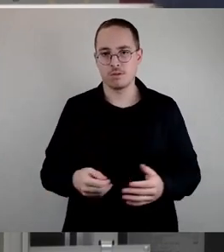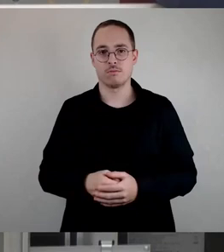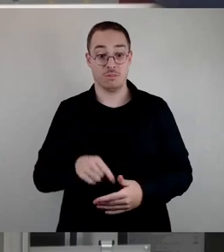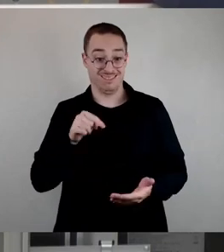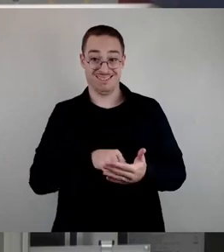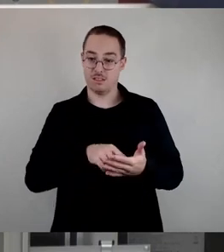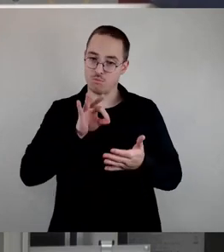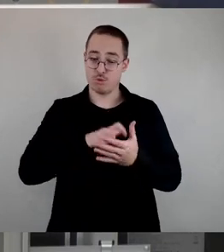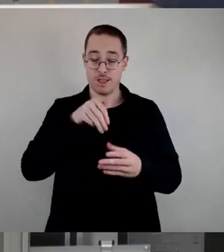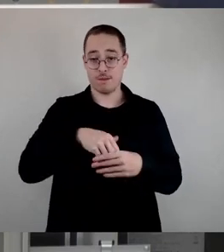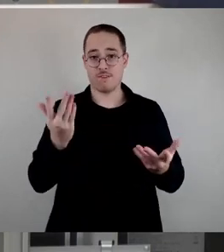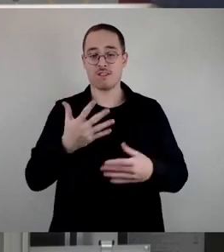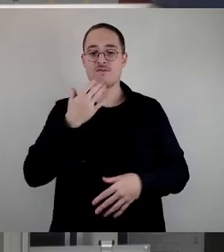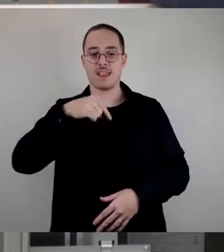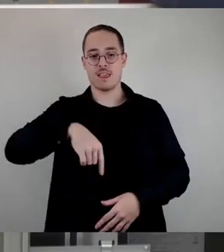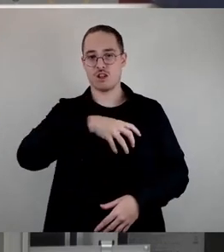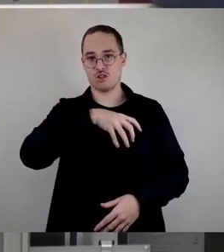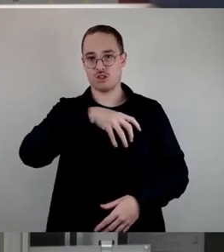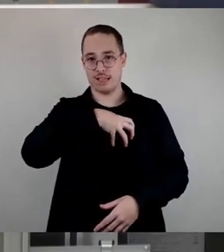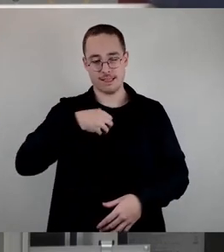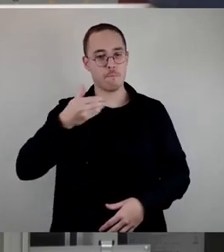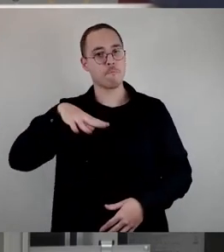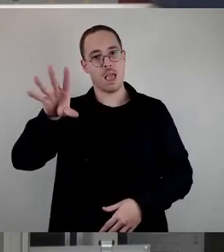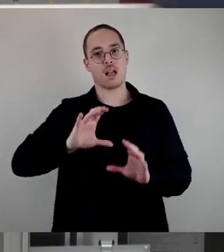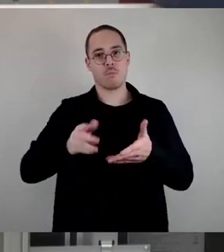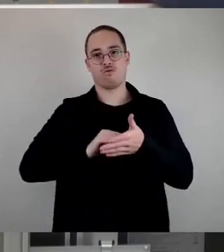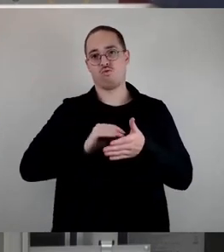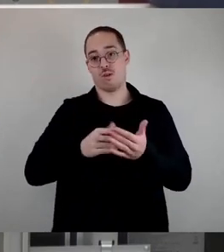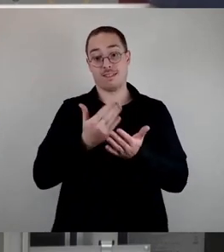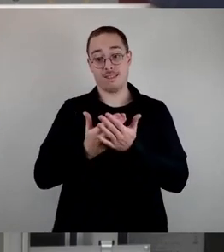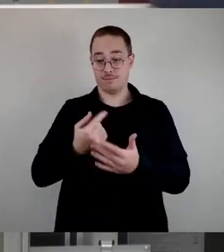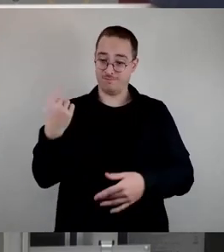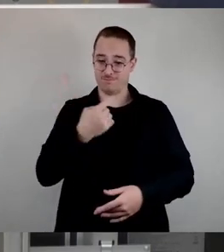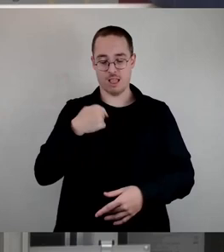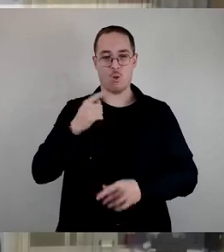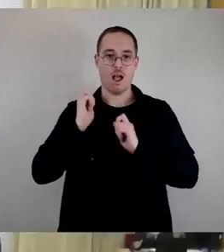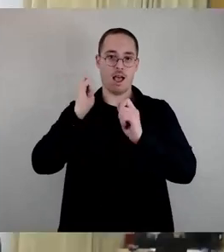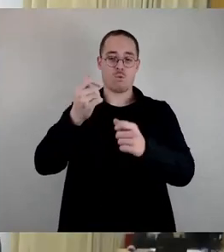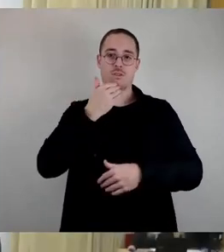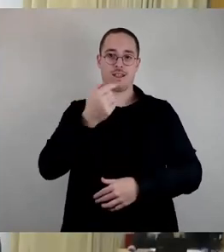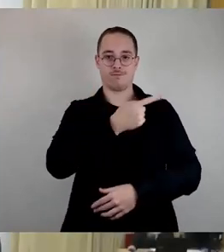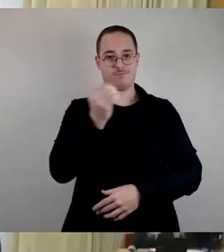muss unsere Verwaltung proaktiv unterstützen. Das beantragen wir und deswegen danken wir für die Zustimmung. Vielen Dank.